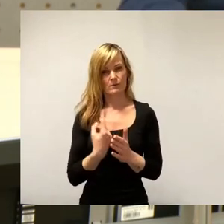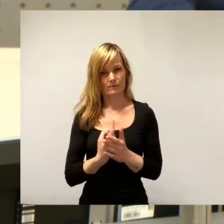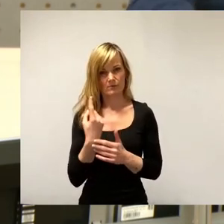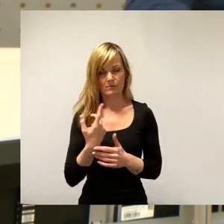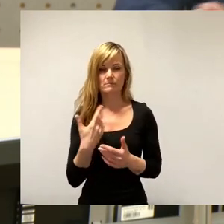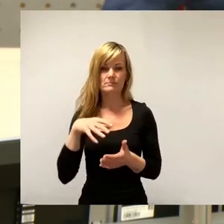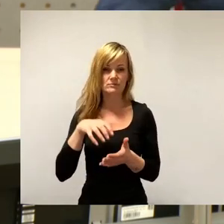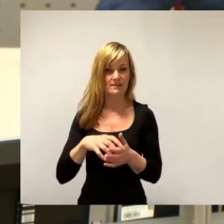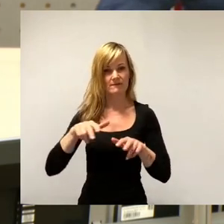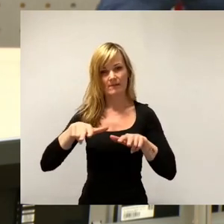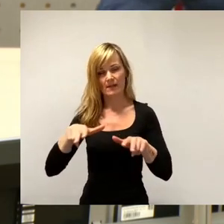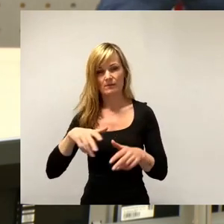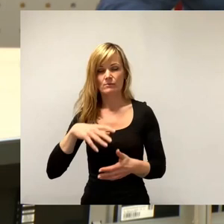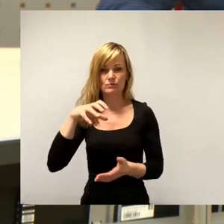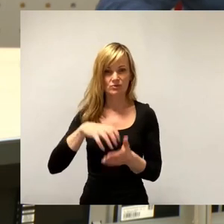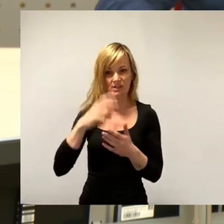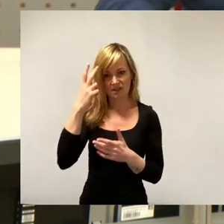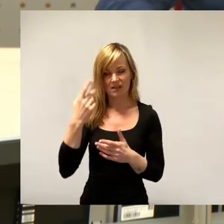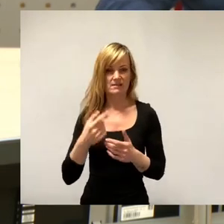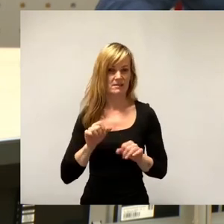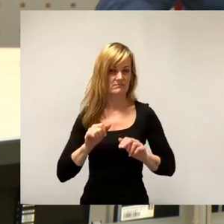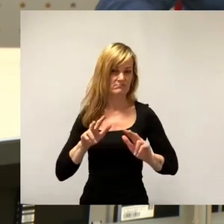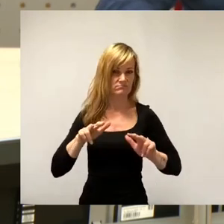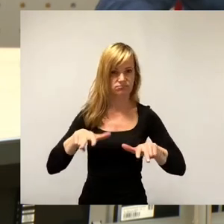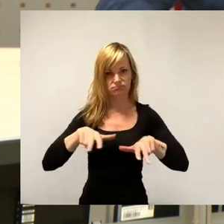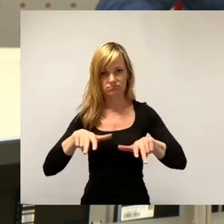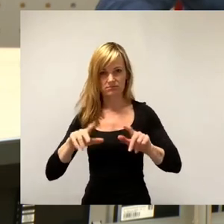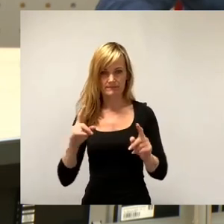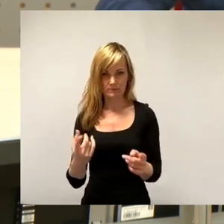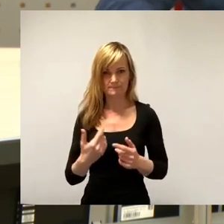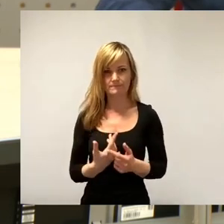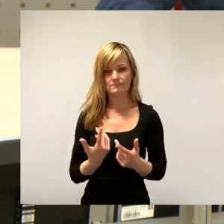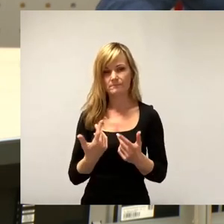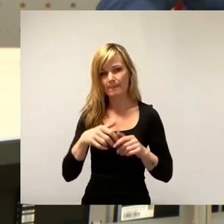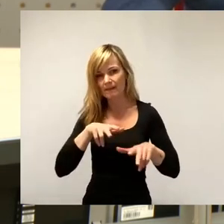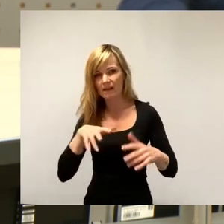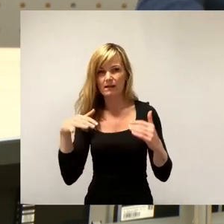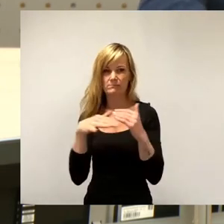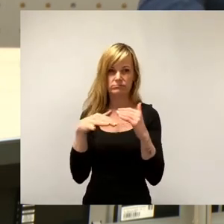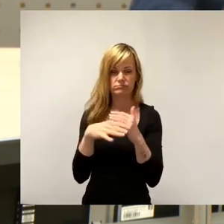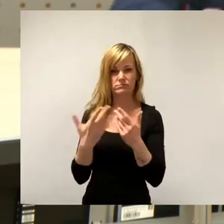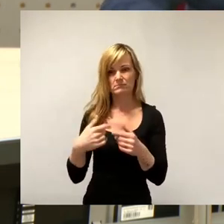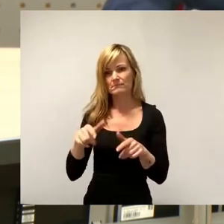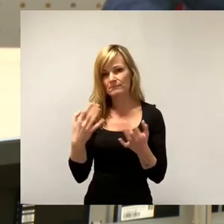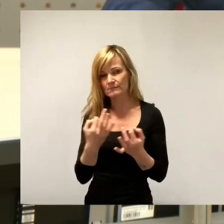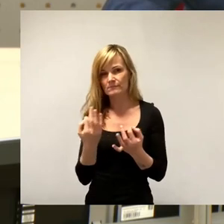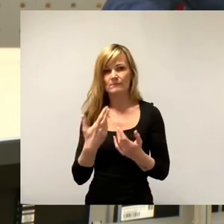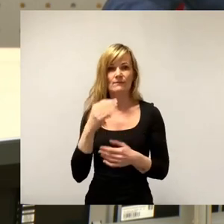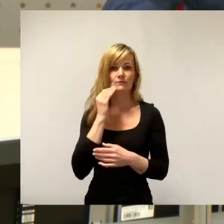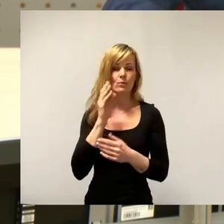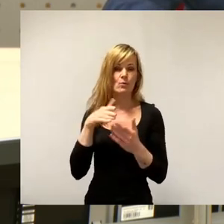Stadtrat. Denn neben den ohnehin schon präsenten Themen wie Verkehrserschließung, Wohnungsangebot und Gewerbeflächenausweisung für